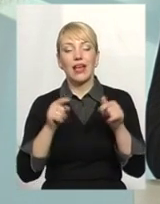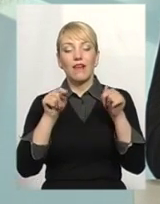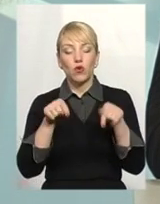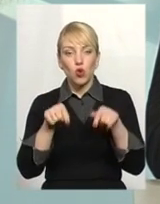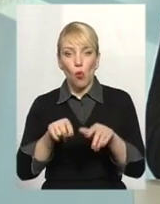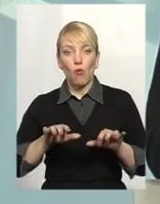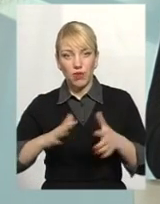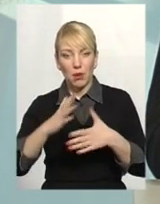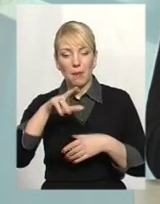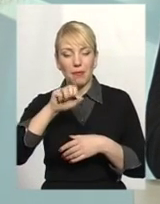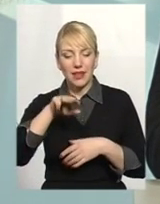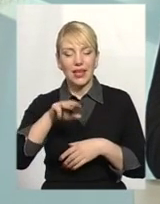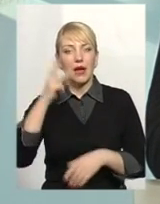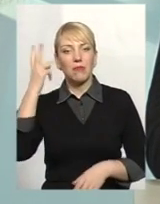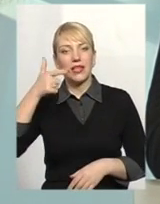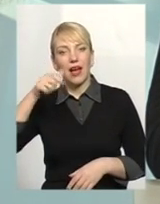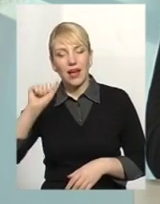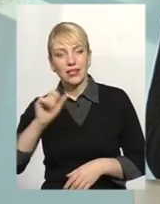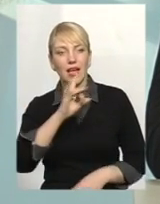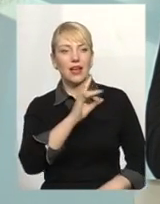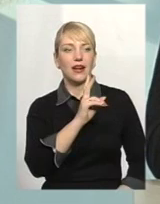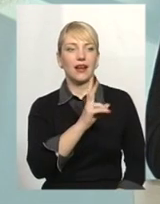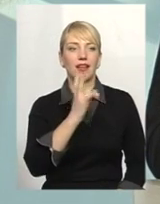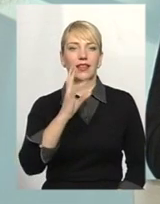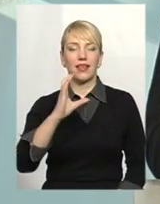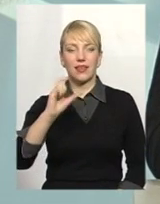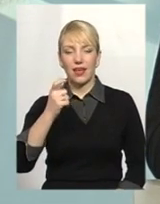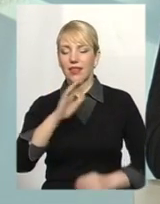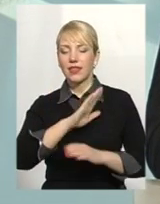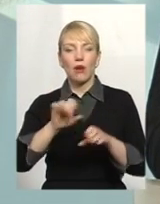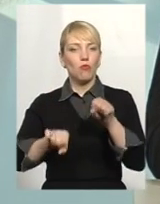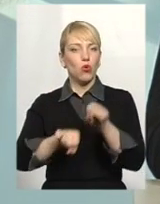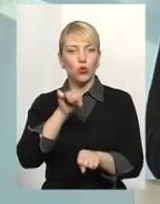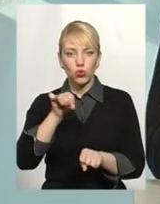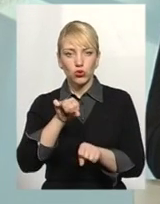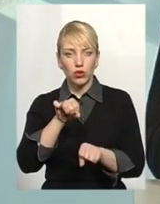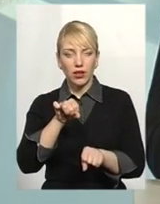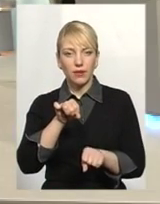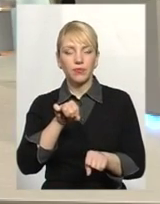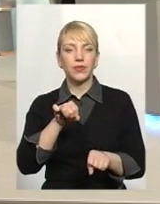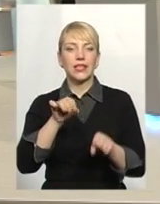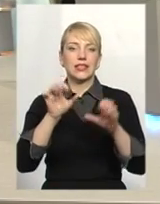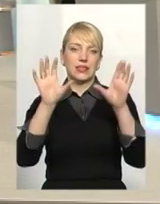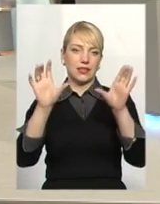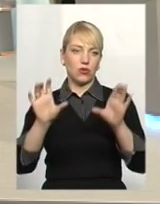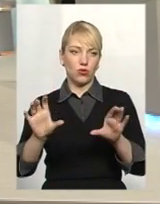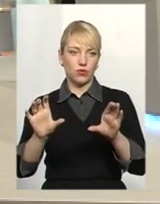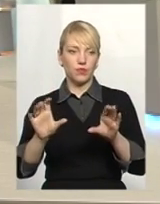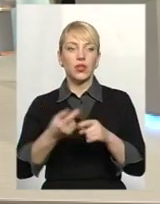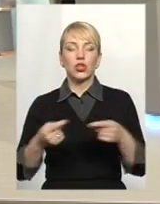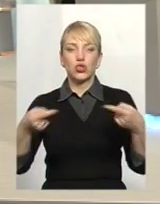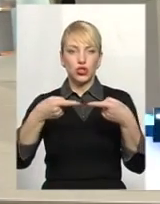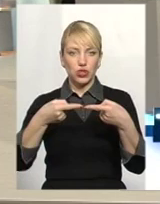ПАД «Хмельницькгаз» і НКРІ не порушує жодним чином нормативних документів. Тобто,